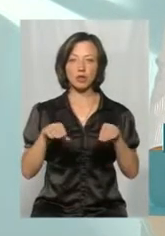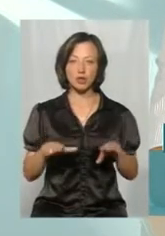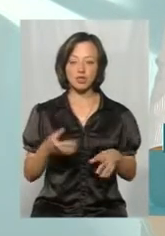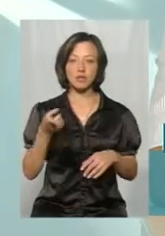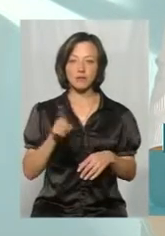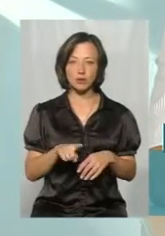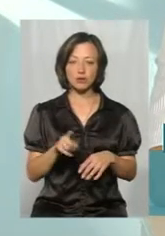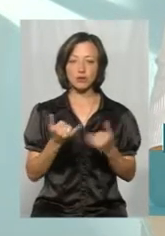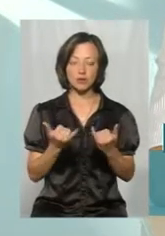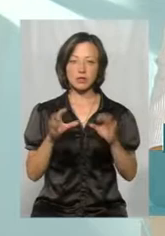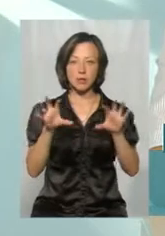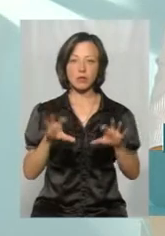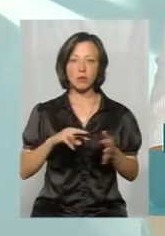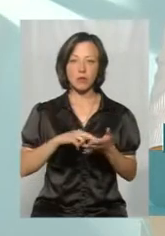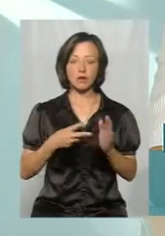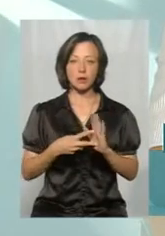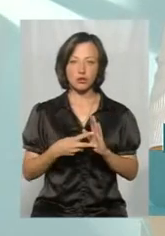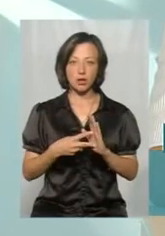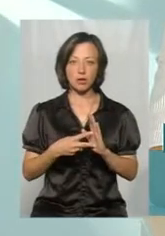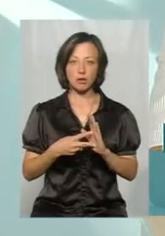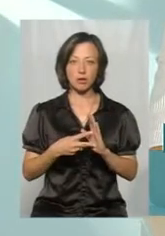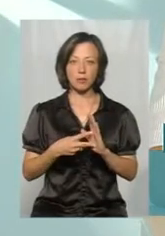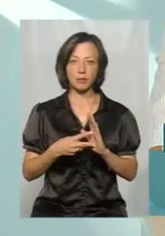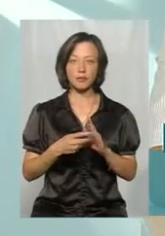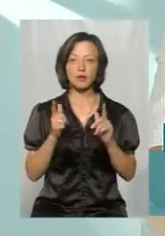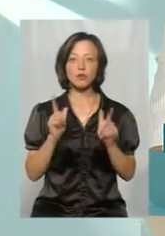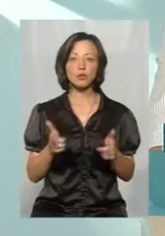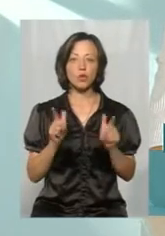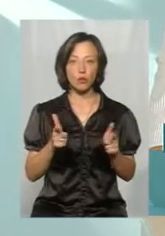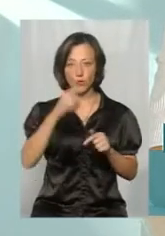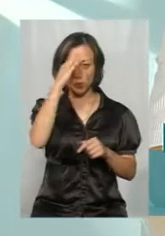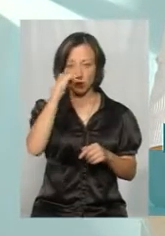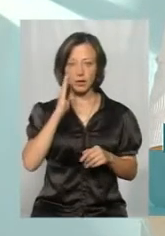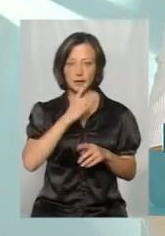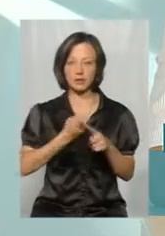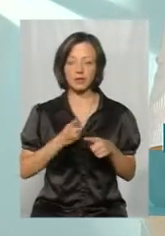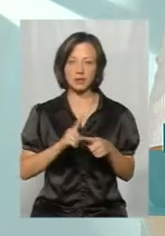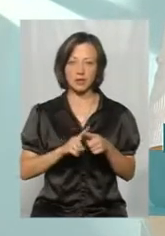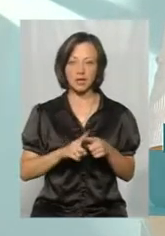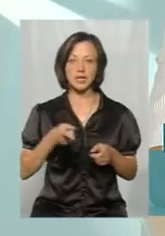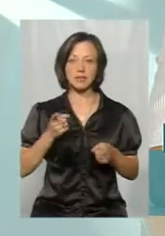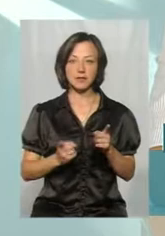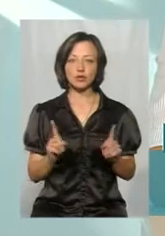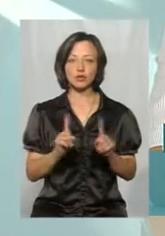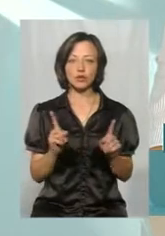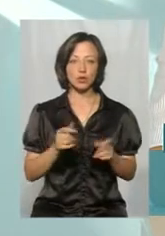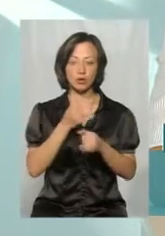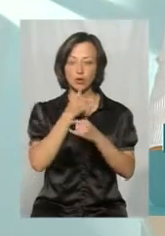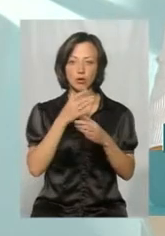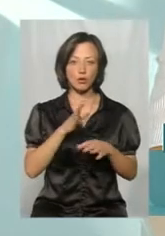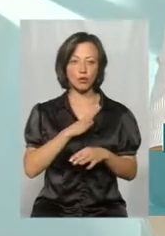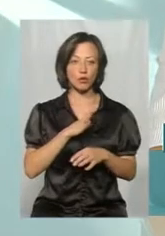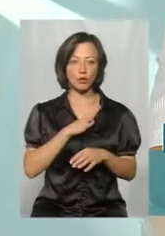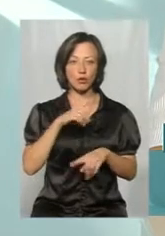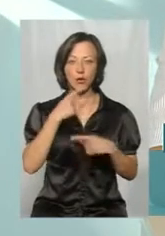що діюче законодавство передбачає згоду батьків на це. Ну, звісно, що тут не могло бути